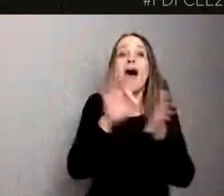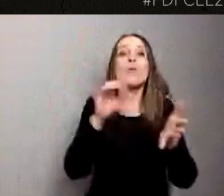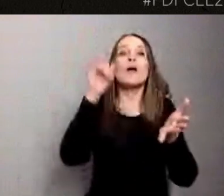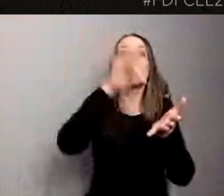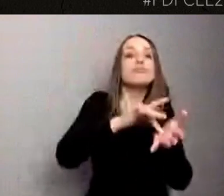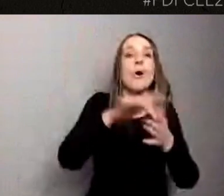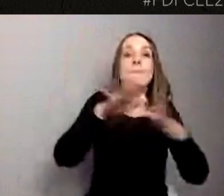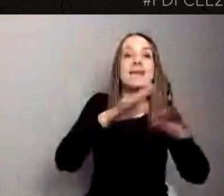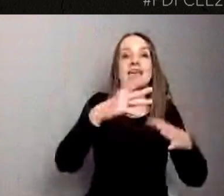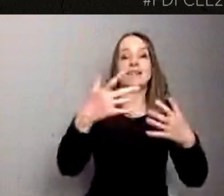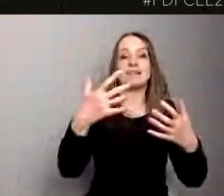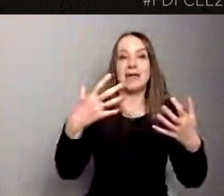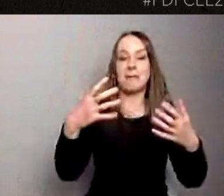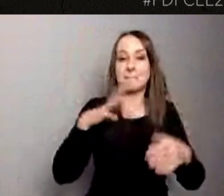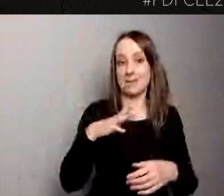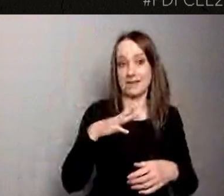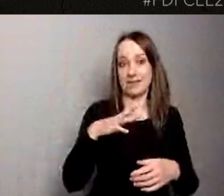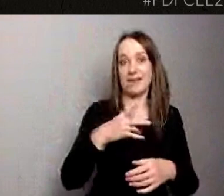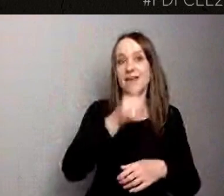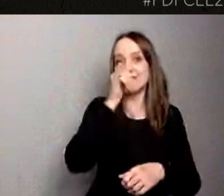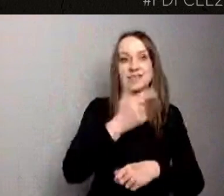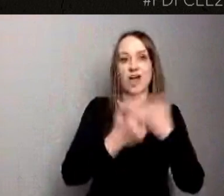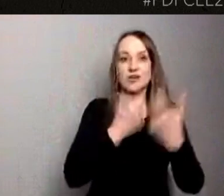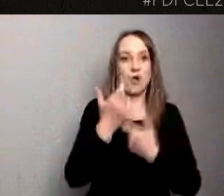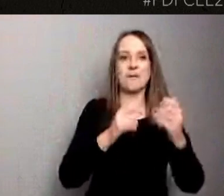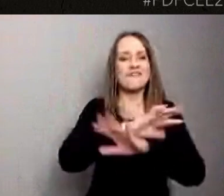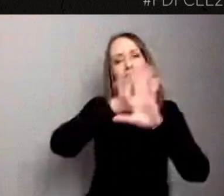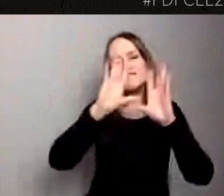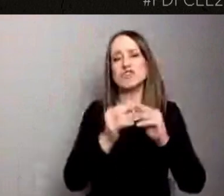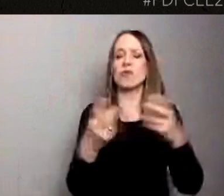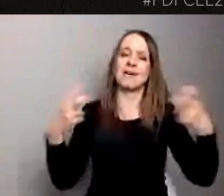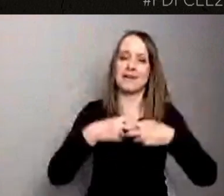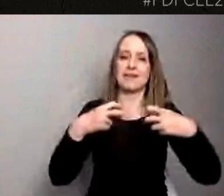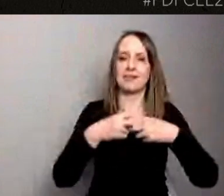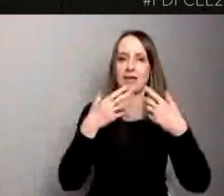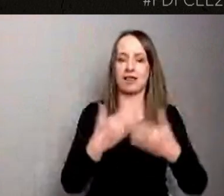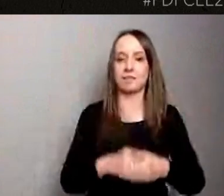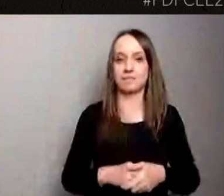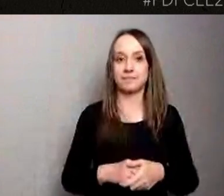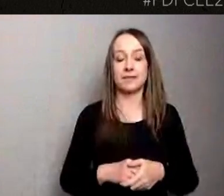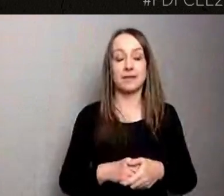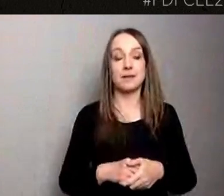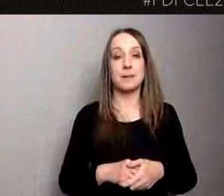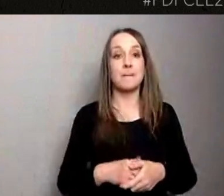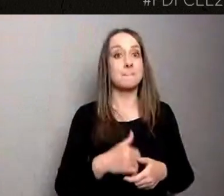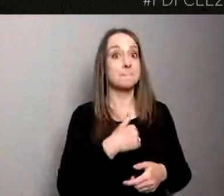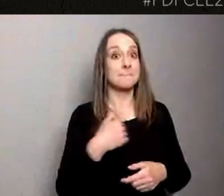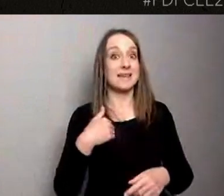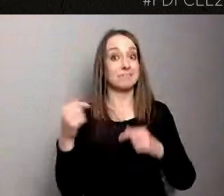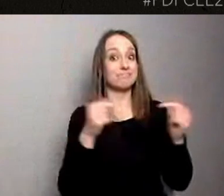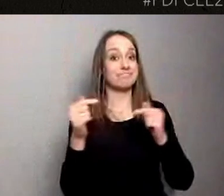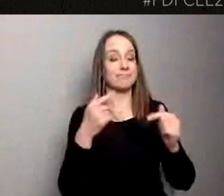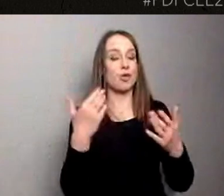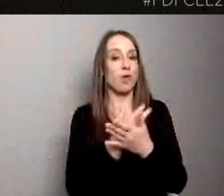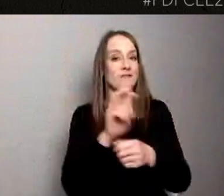zupełnie zupełnie. Czyli rozmawialiśmy o nowych technologiach. Nie wiem czy prowadzący i tutaj nasi